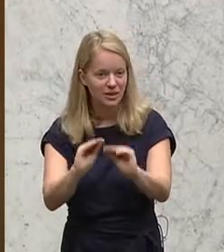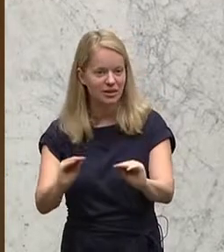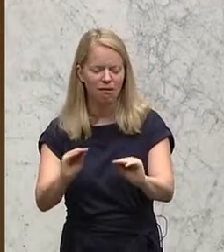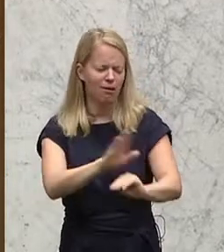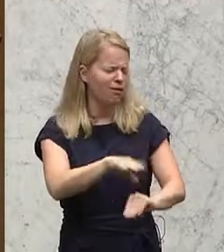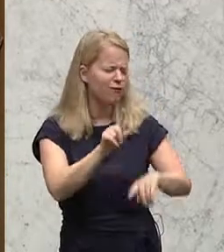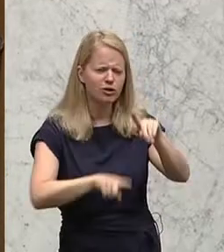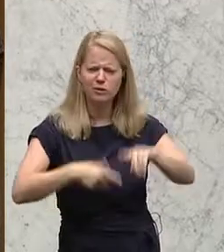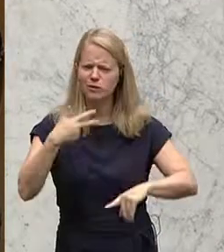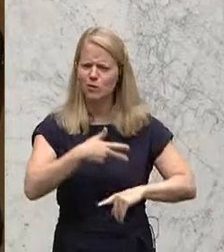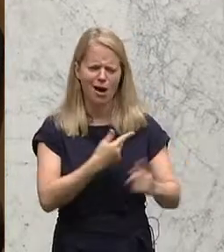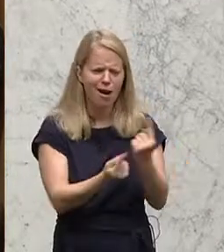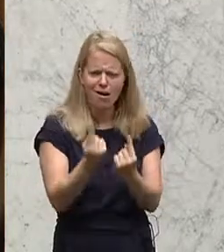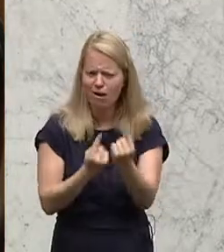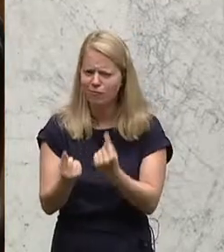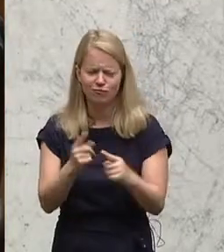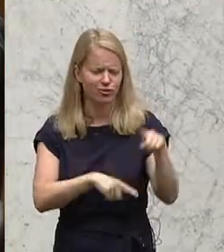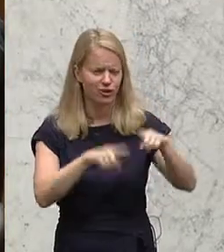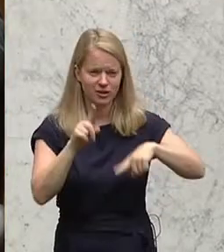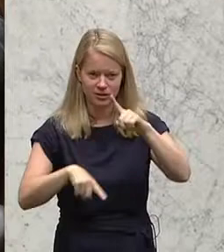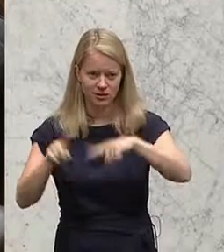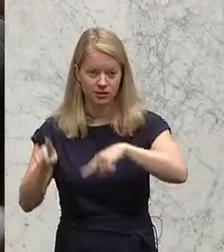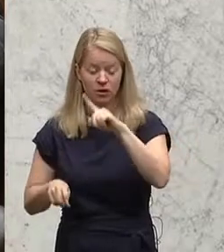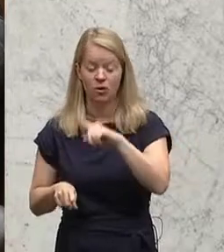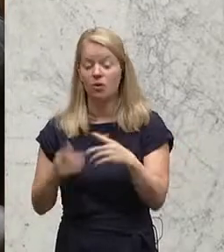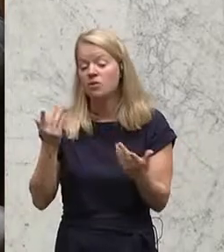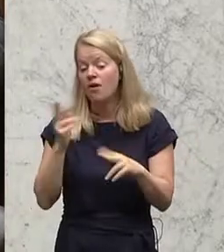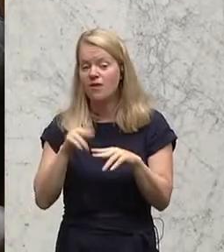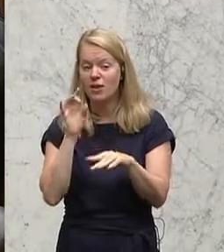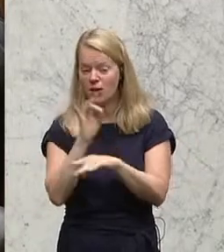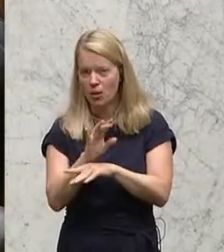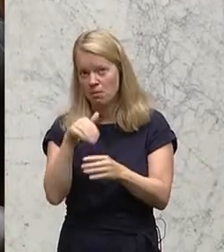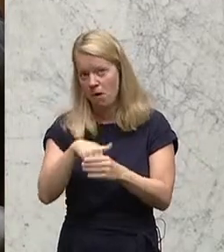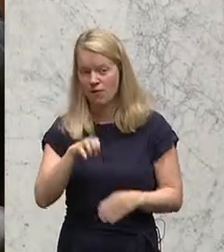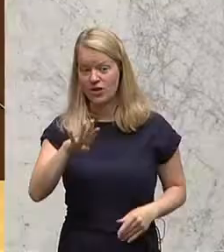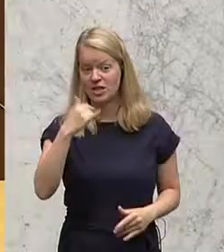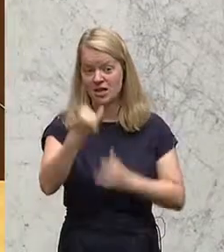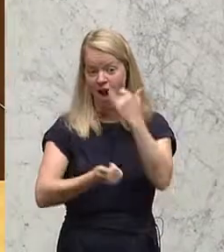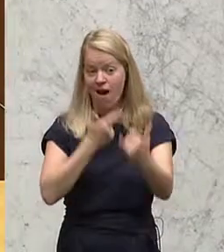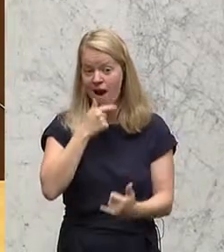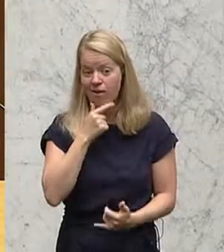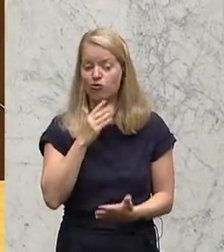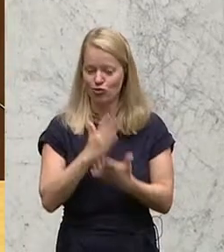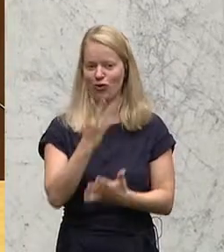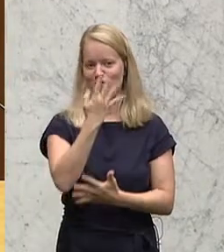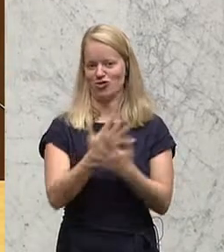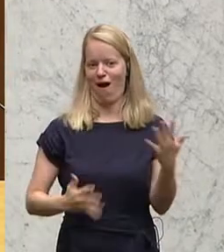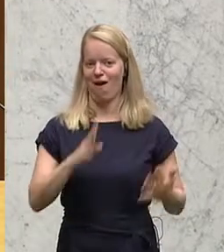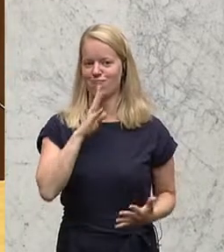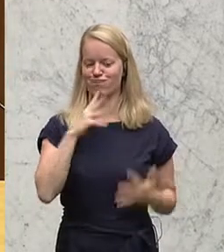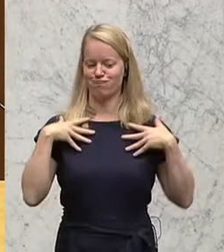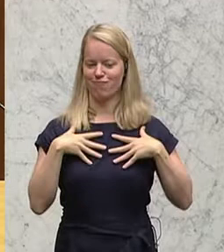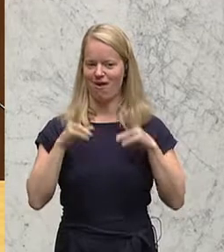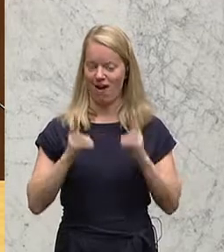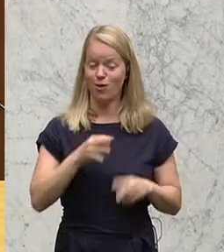sozialen Schichten. Und wenn ich Glück habe, spreche ich mit 14 Jahren vielleicht sogar vier Sprachen. Deutsch,